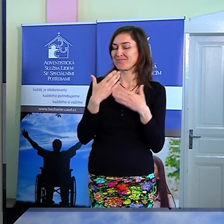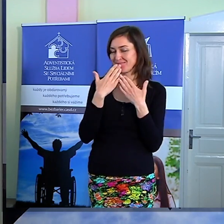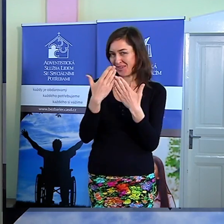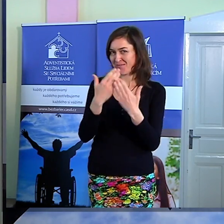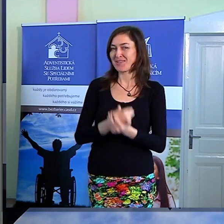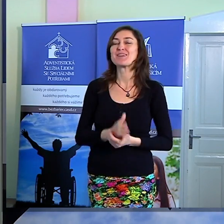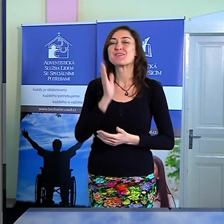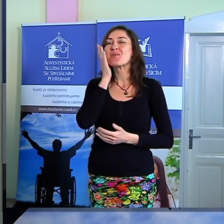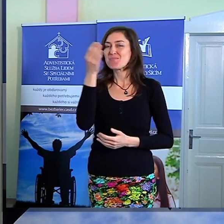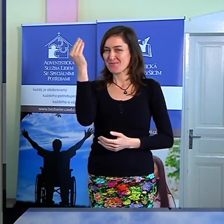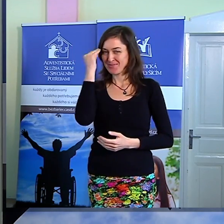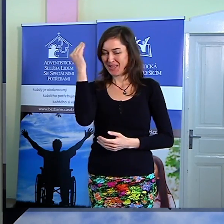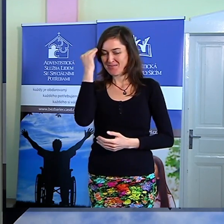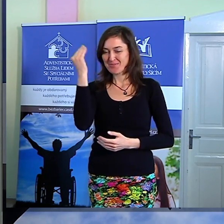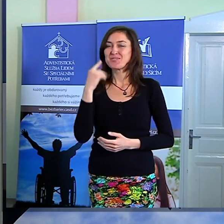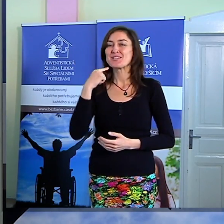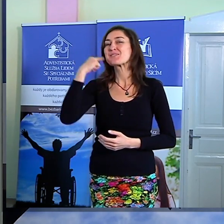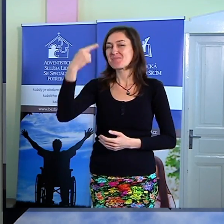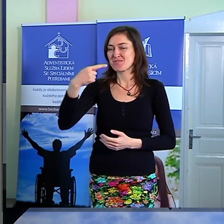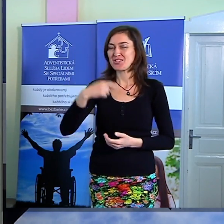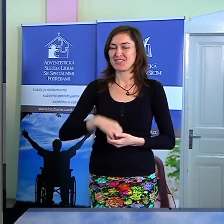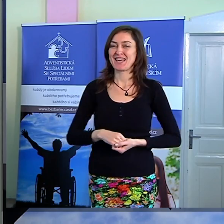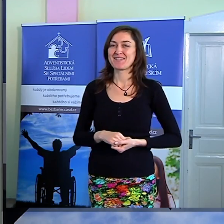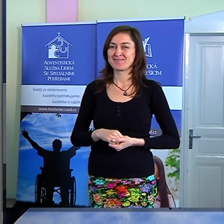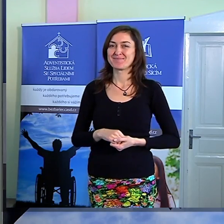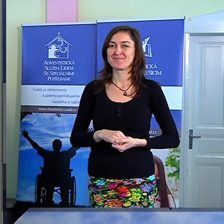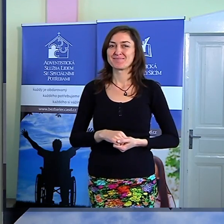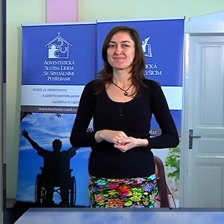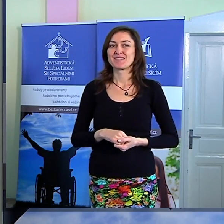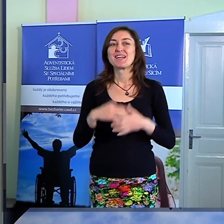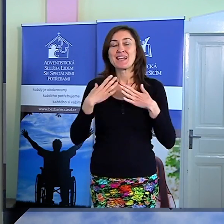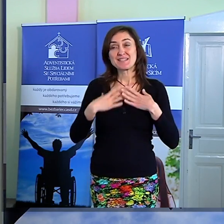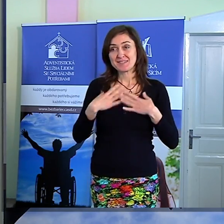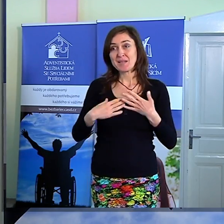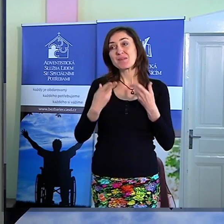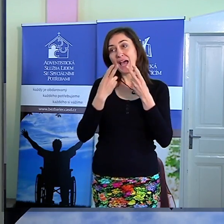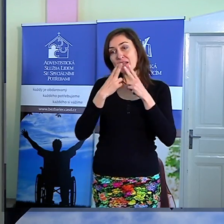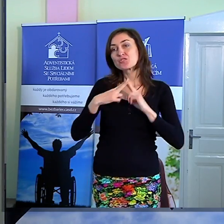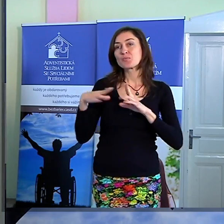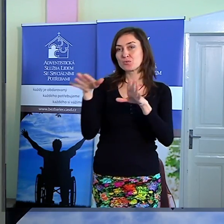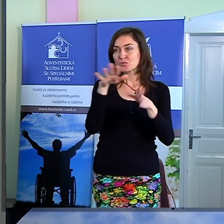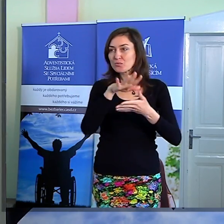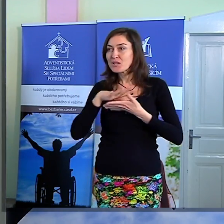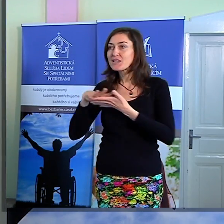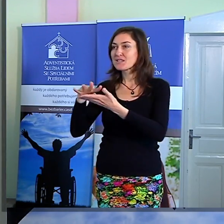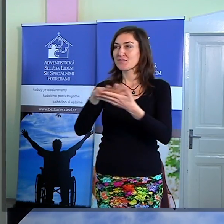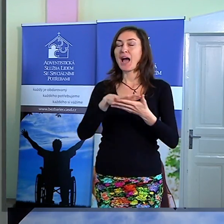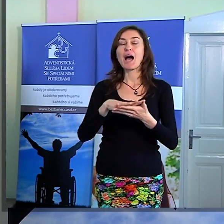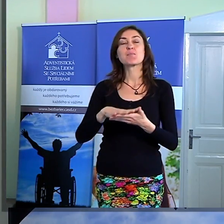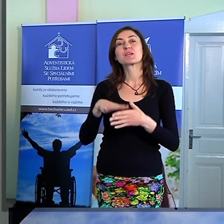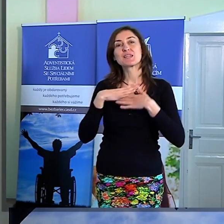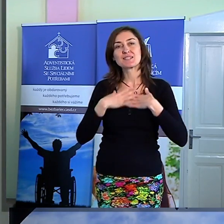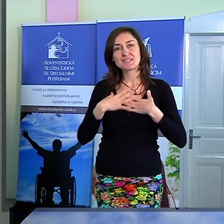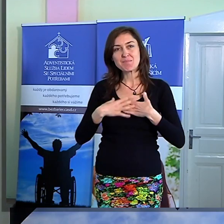Budu se učit do příště. Jsem rád, že mohu být dnes s vámi. Jsem rád,